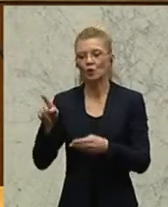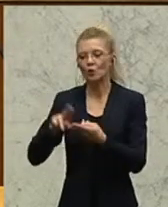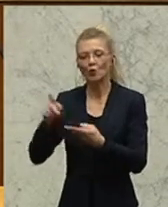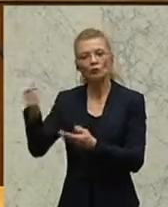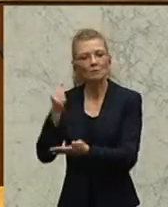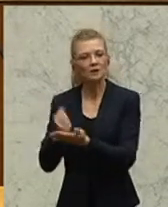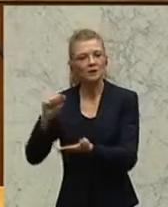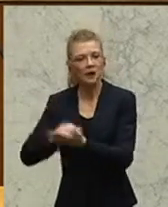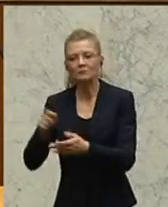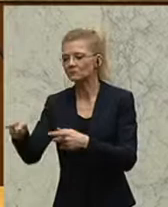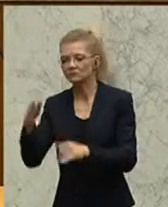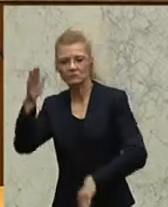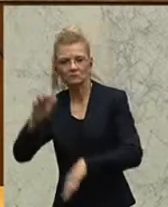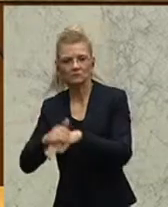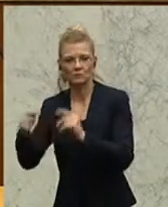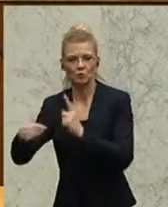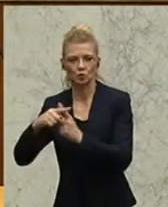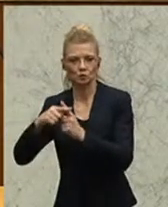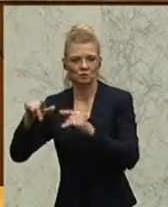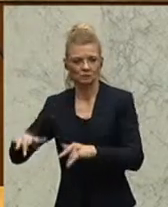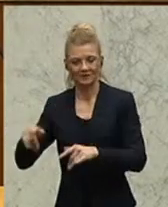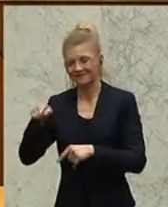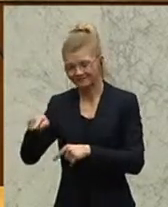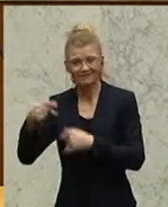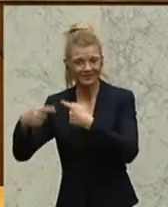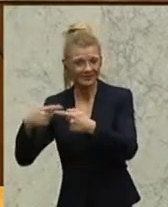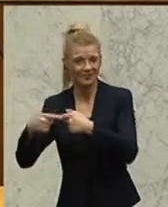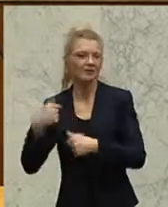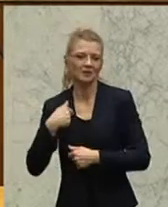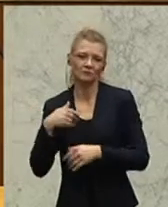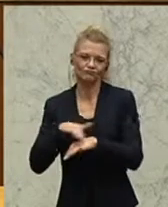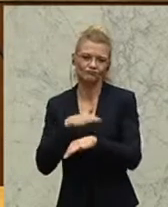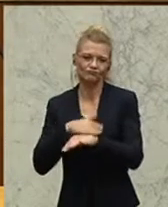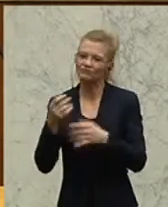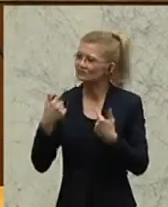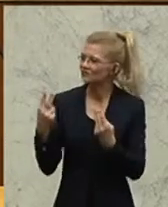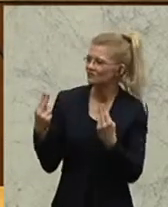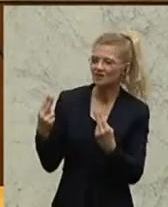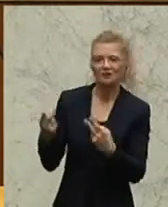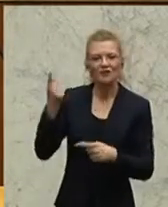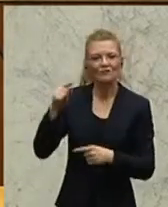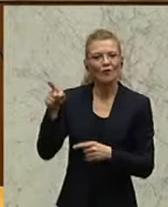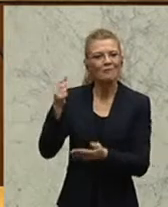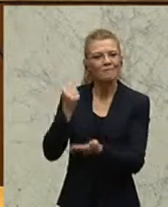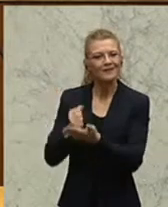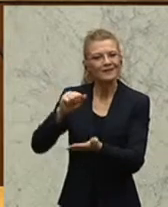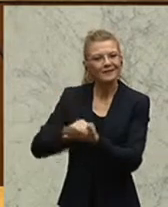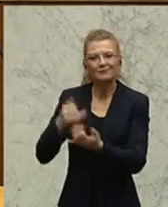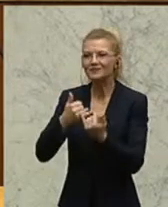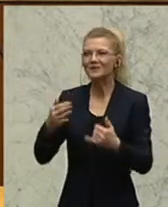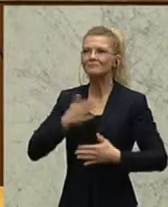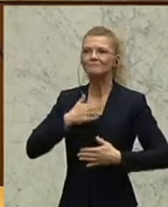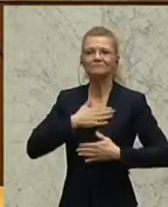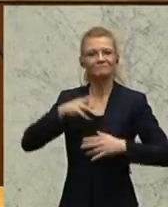positiv ist. Das ist eine Entwicklung, die mir persönlich sehr wichtig ist, weil die Rolle der Patente des geistigen Eigentums tunnend an